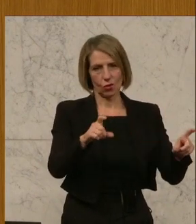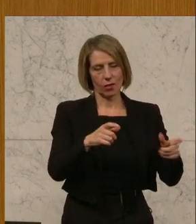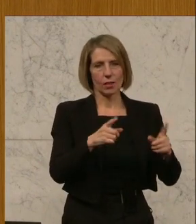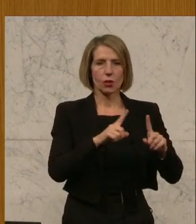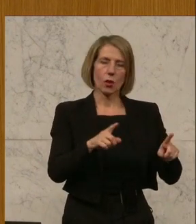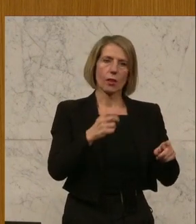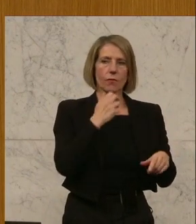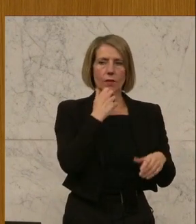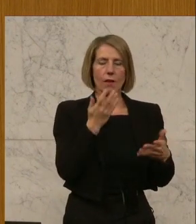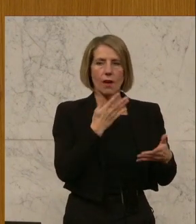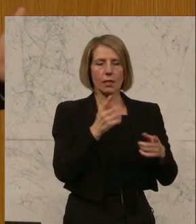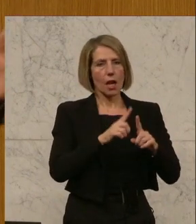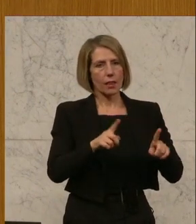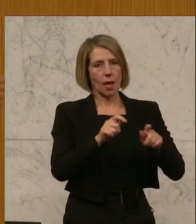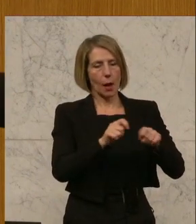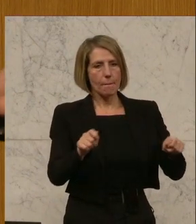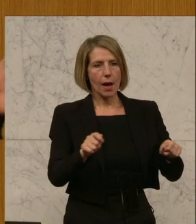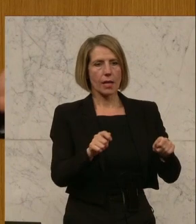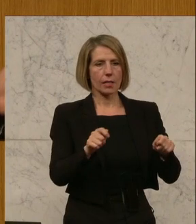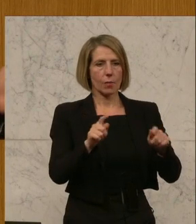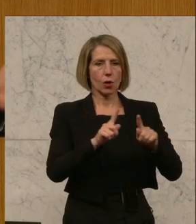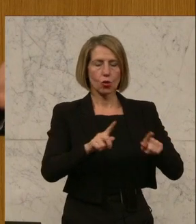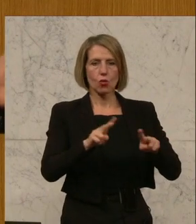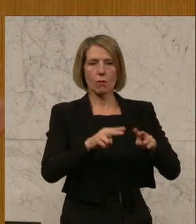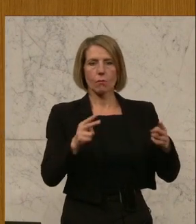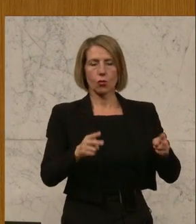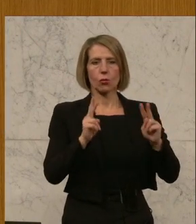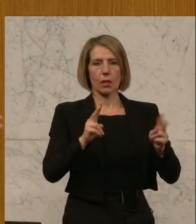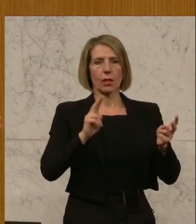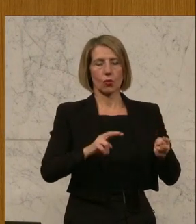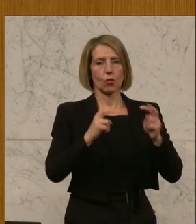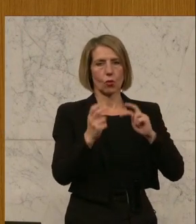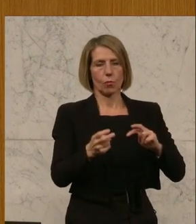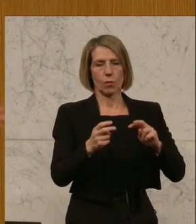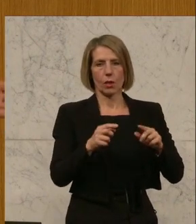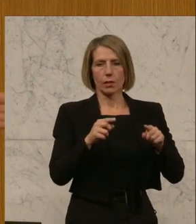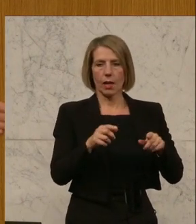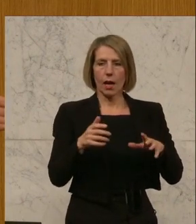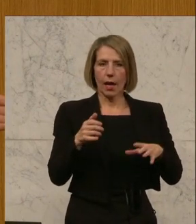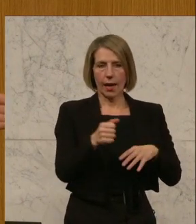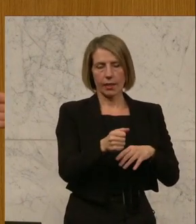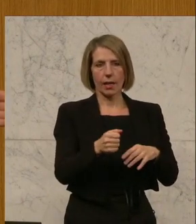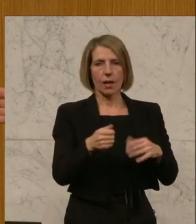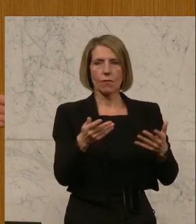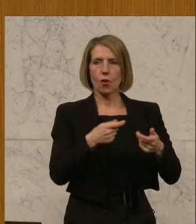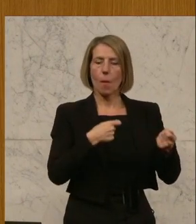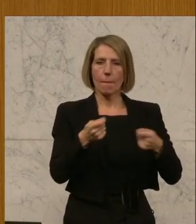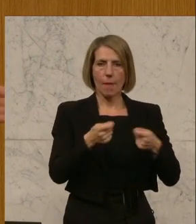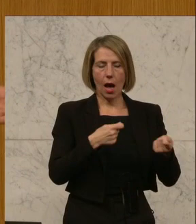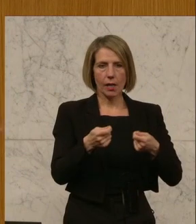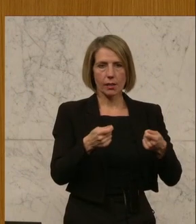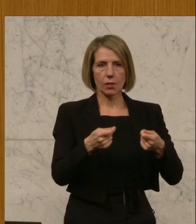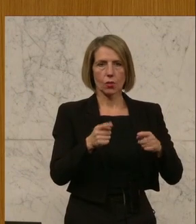Maßnahmen, die nur der Bund treffen kann, indem man eingreift, wo der Markt anscheinend, wo die